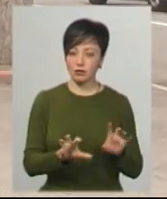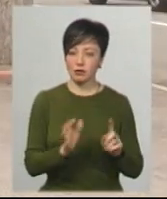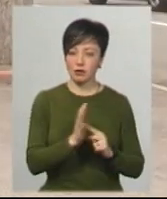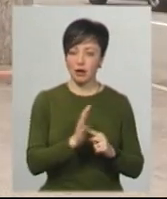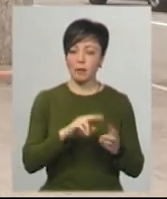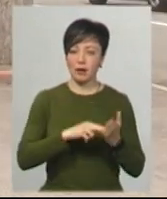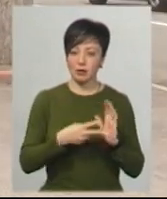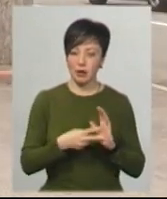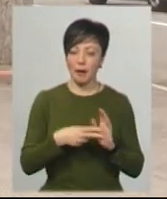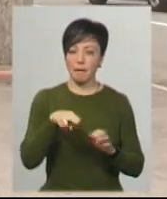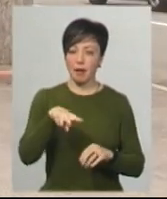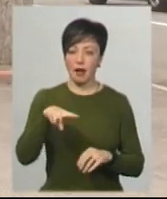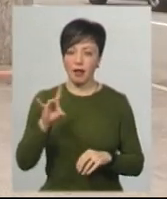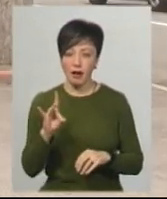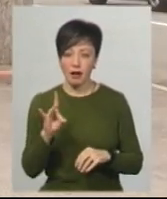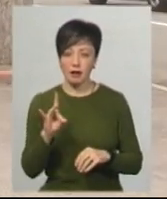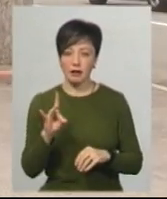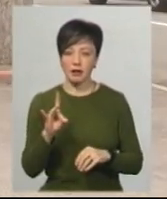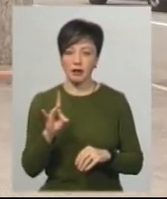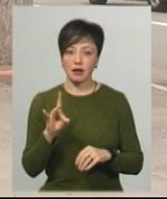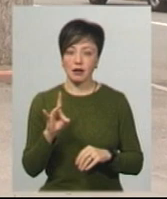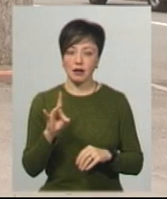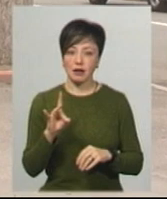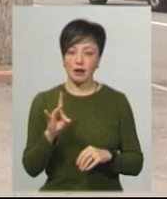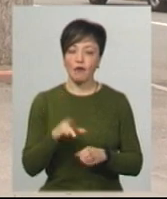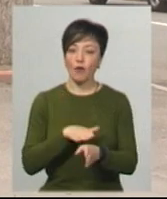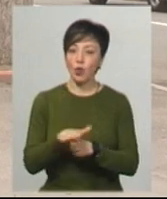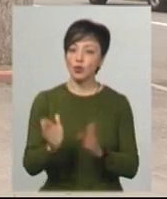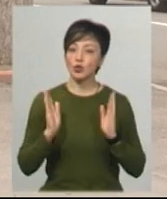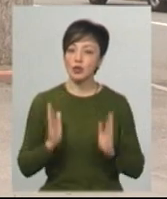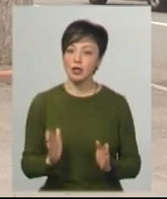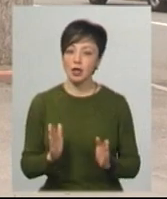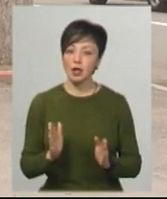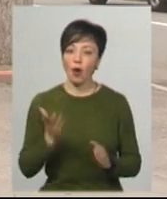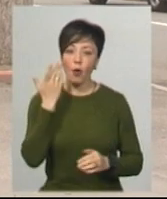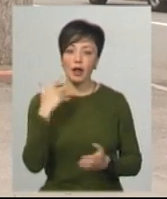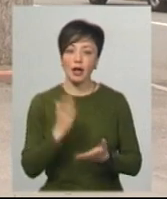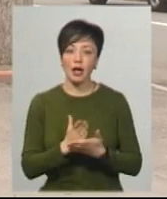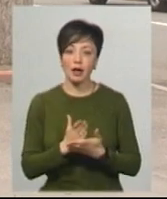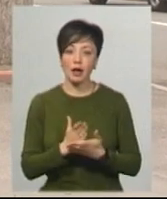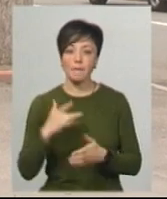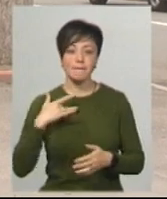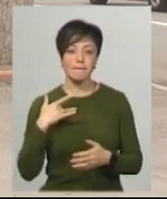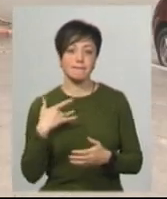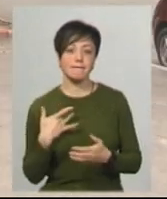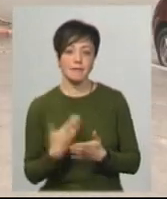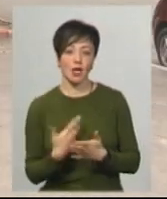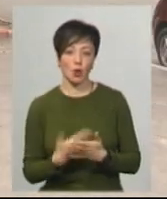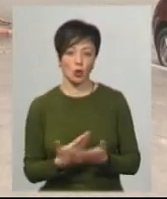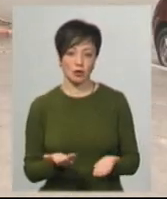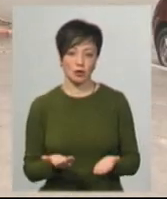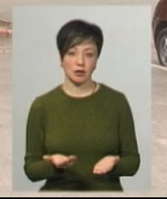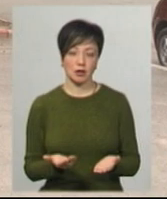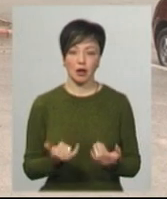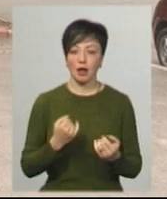передбачає, що полімеразно-ланцюговая реакція, ПЛР, виконується тільки пацієнтам з підозрою на ковід. Говорив